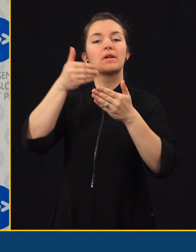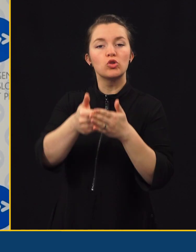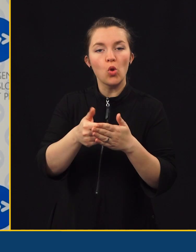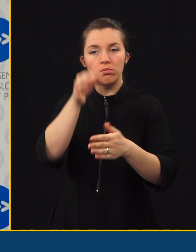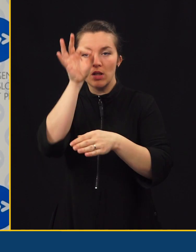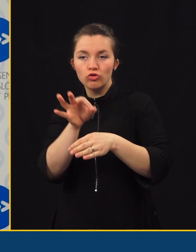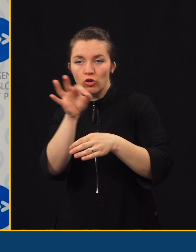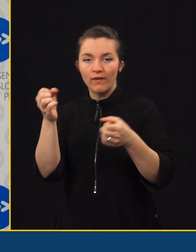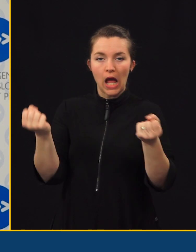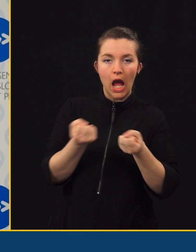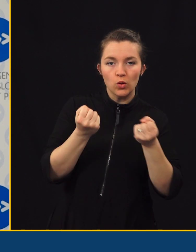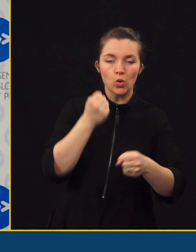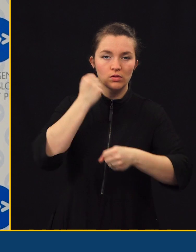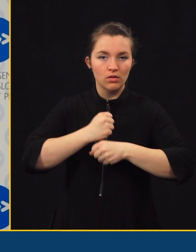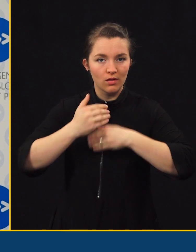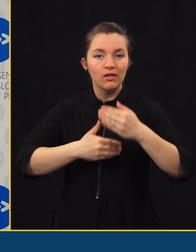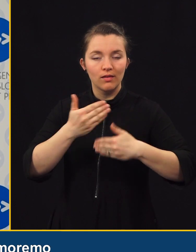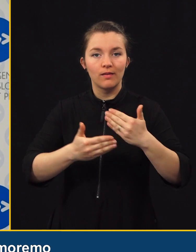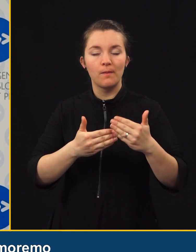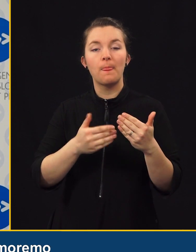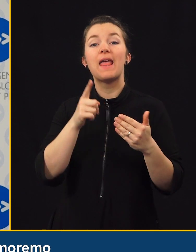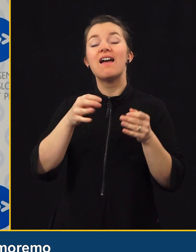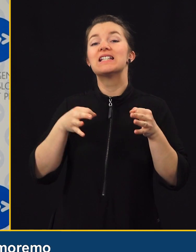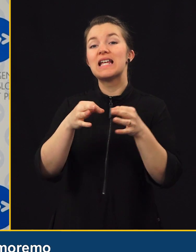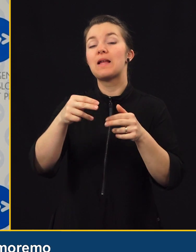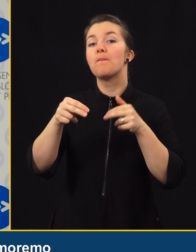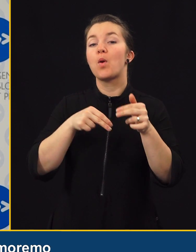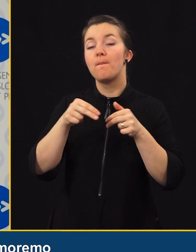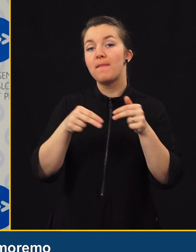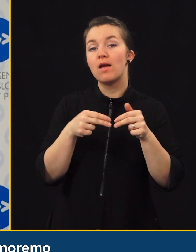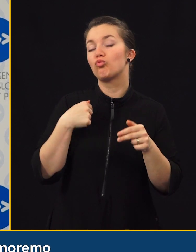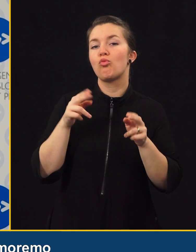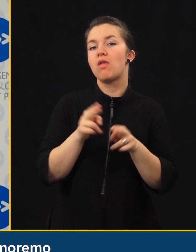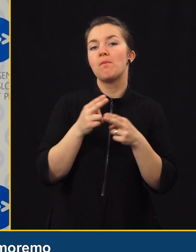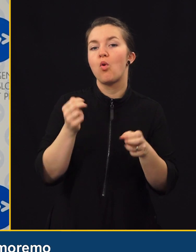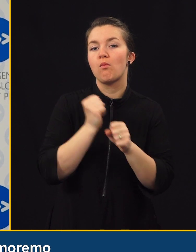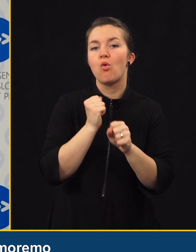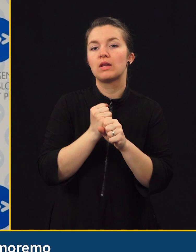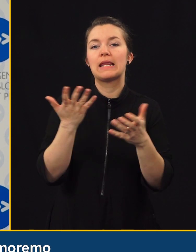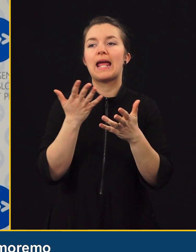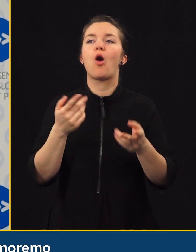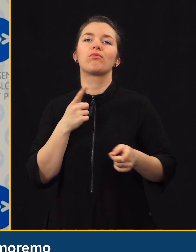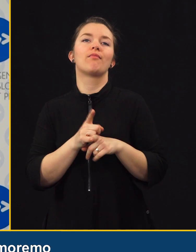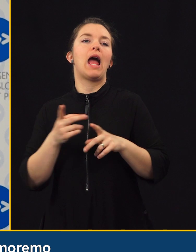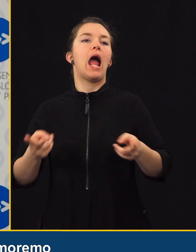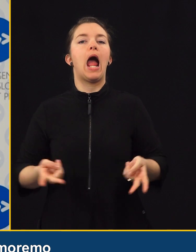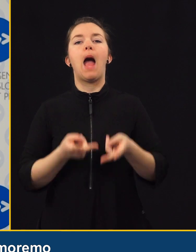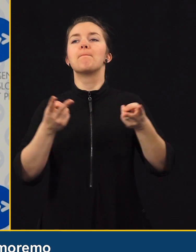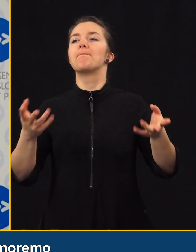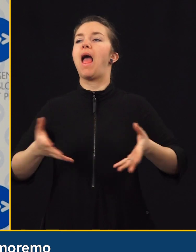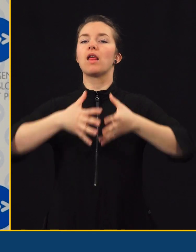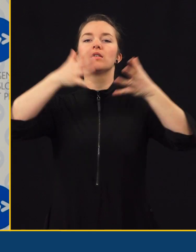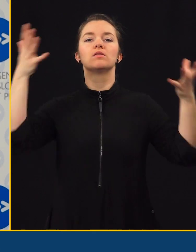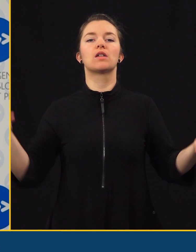in vseh načrtovanih aktivnosti. V cestnem prometu ne moramo delati nekih kampanskih